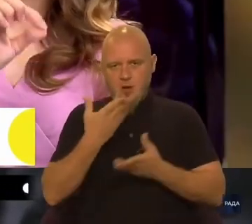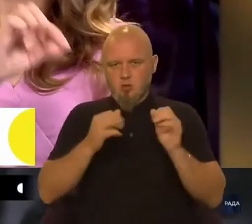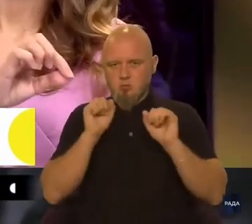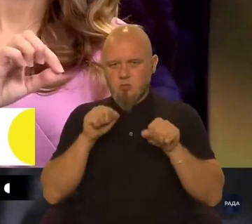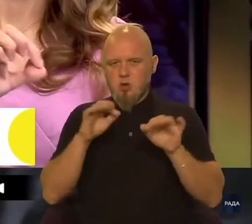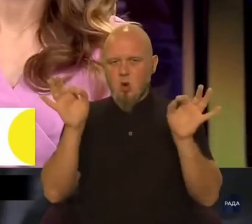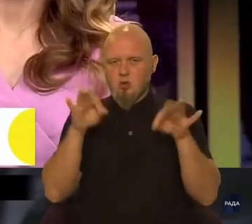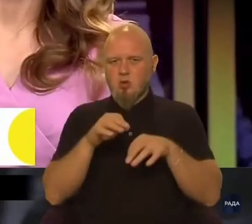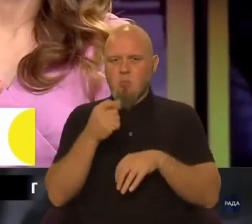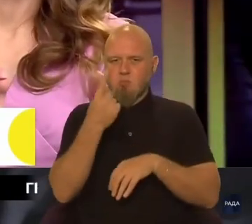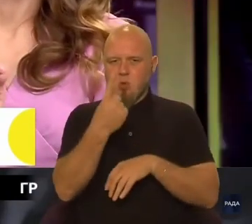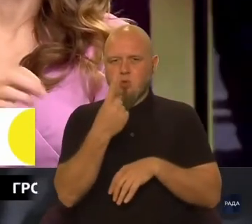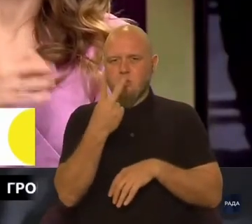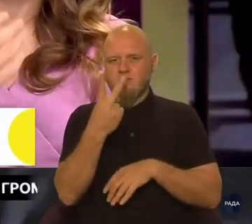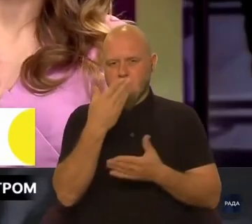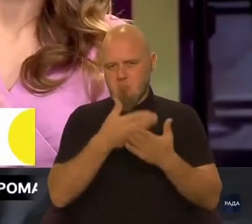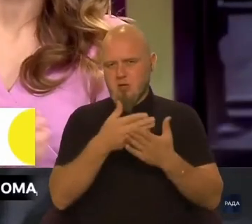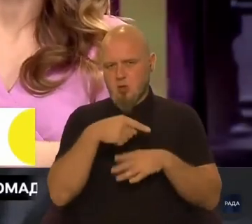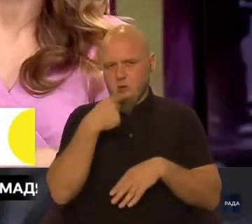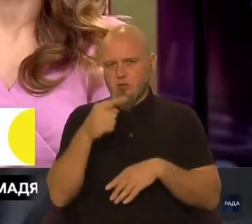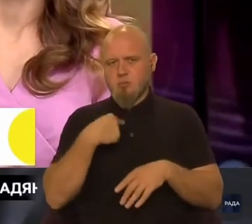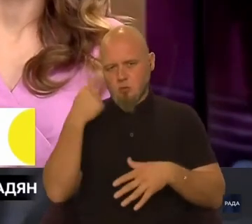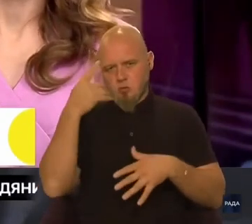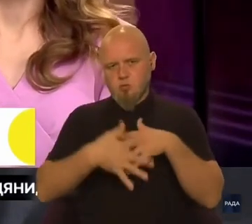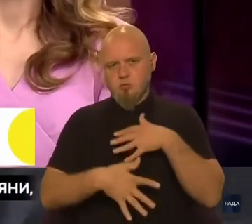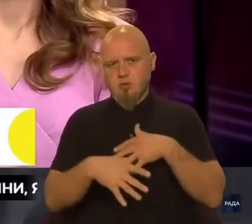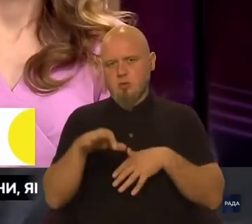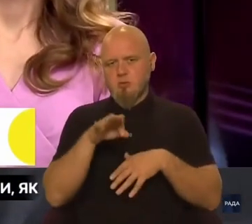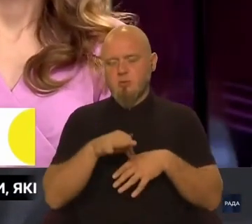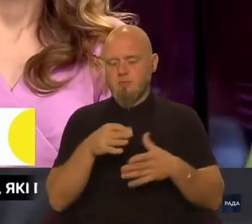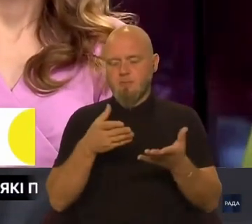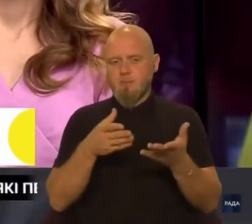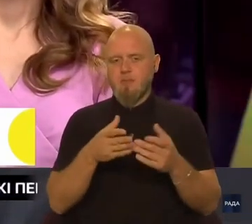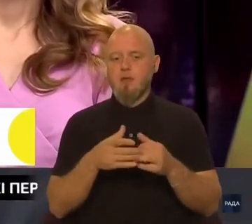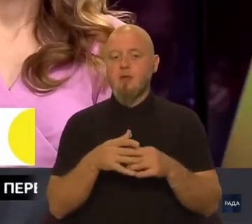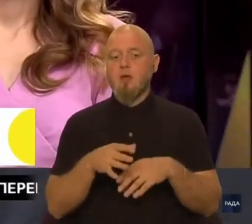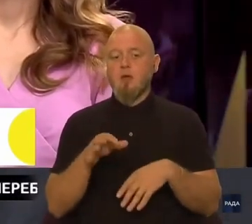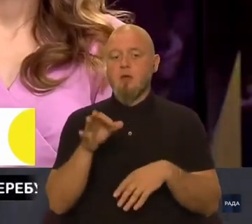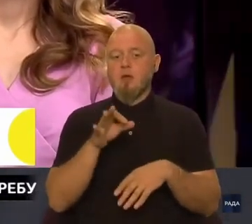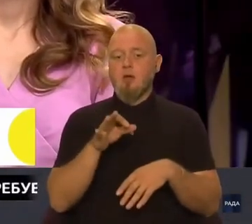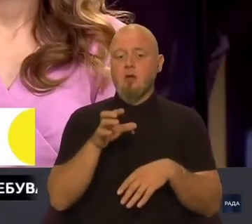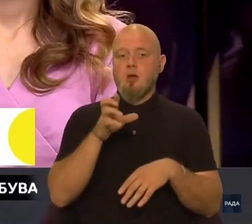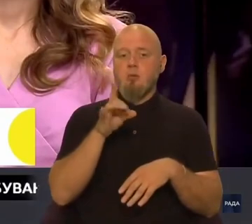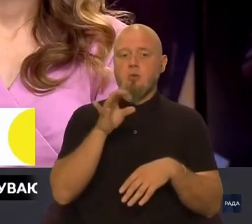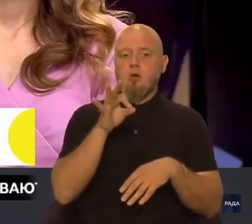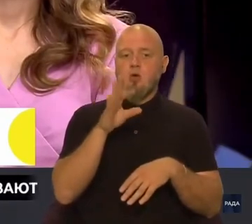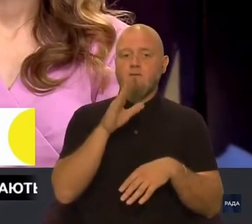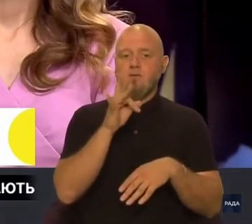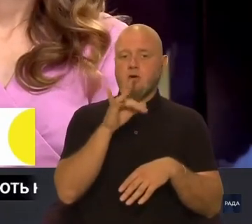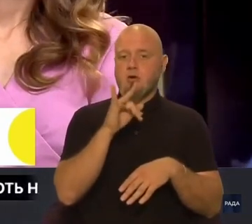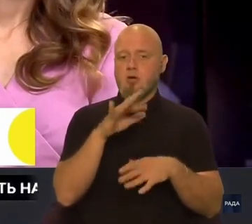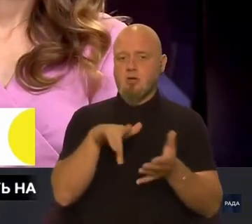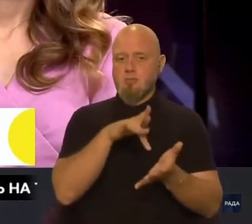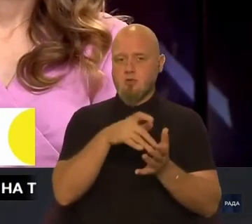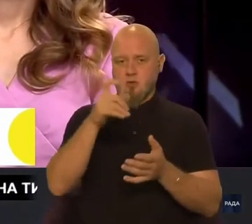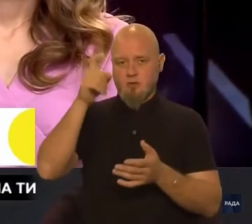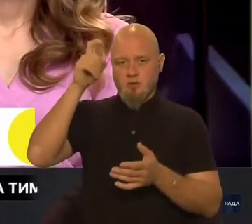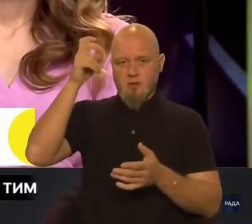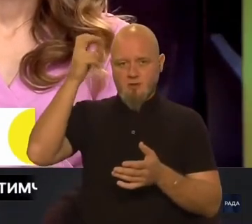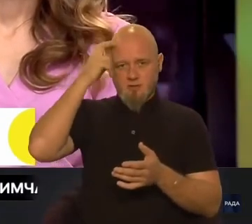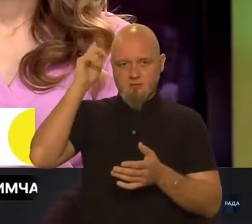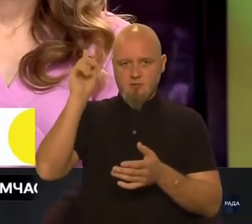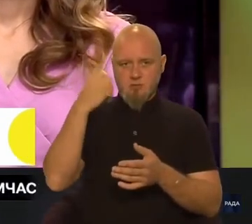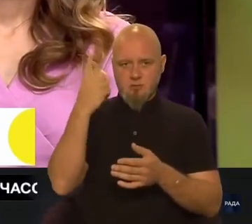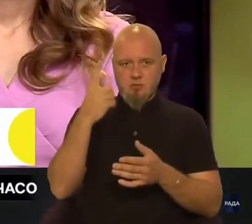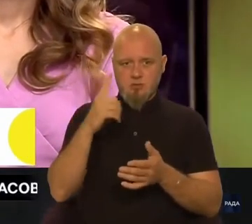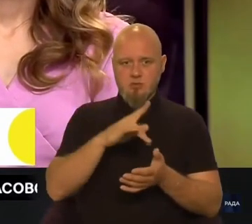можна, то одразу по одному два приклади говорити, що ми розуміли. Так, бровари маємо місто в Київській області, місто